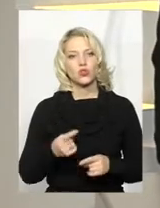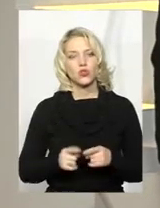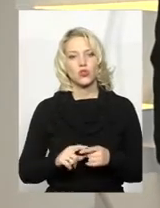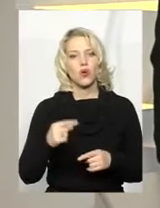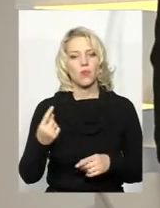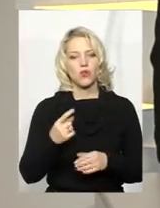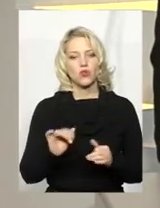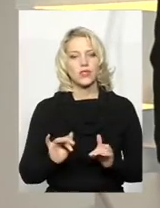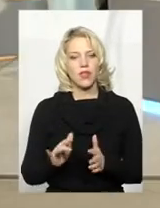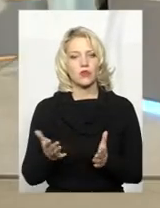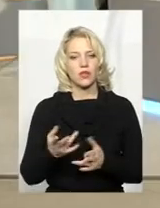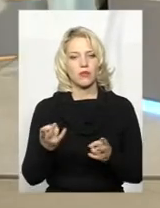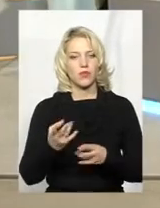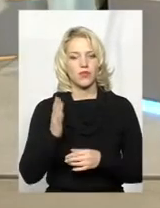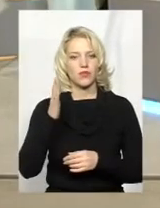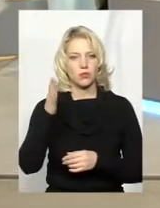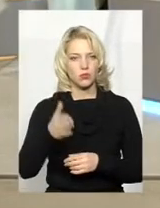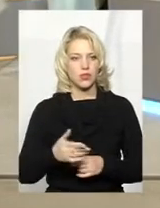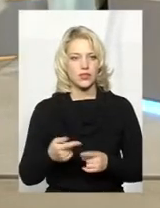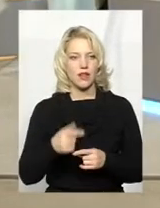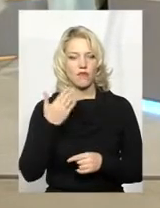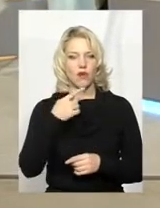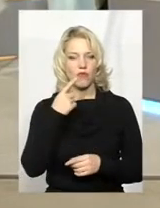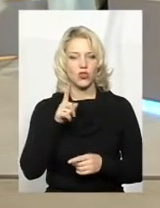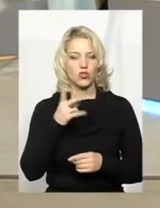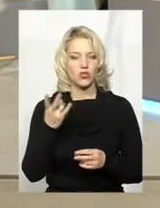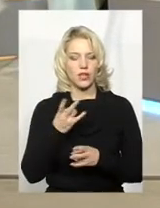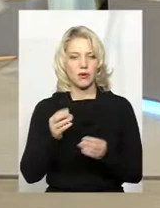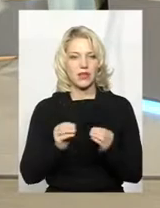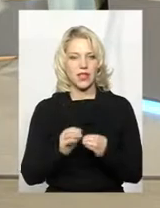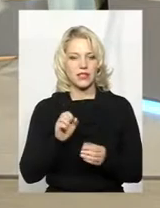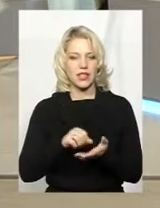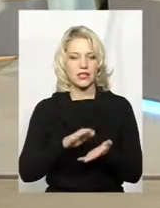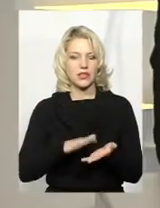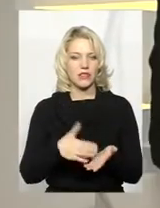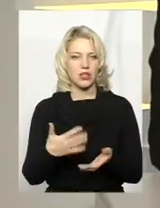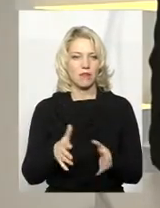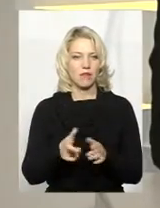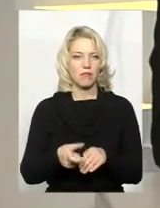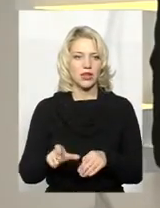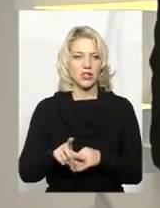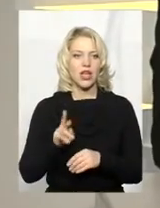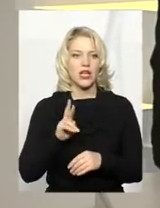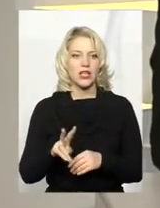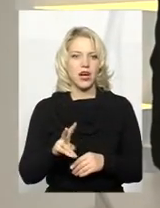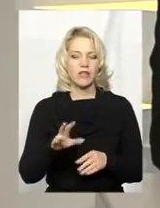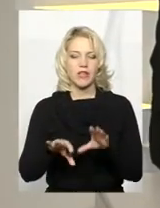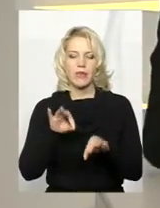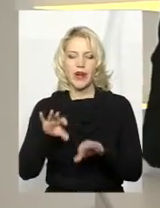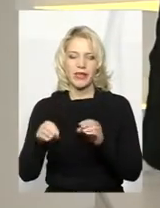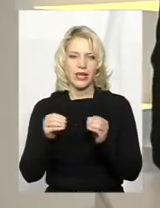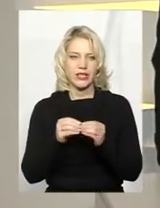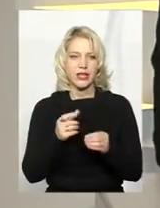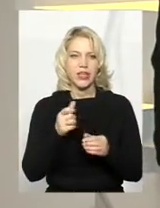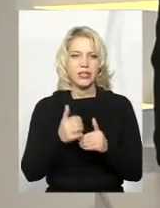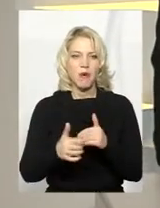заходу, який має відбутися, так, ви кажете, що треба 10, а зареєструвалося більше. І яким чином йде відбір цих 10 з